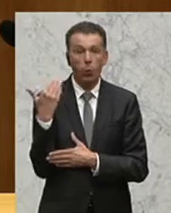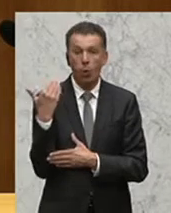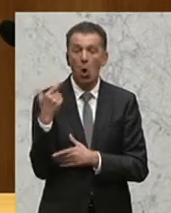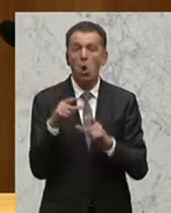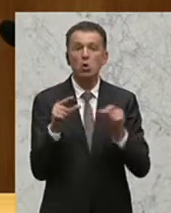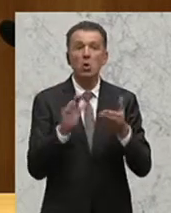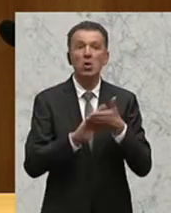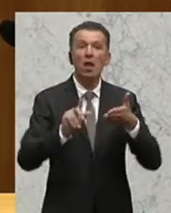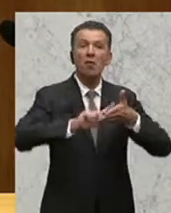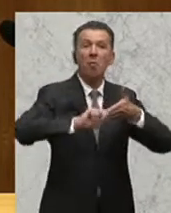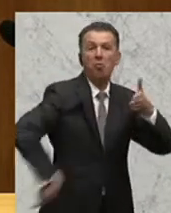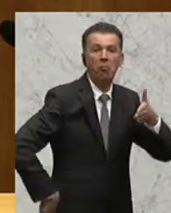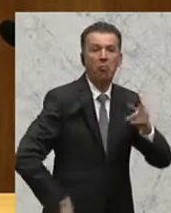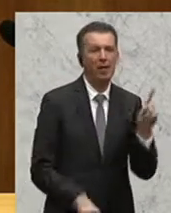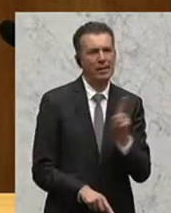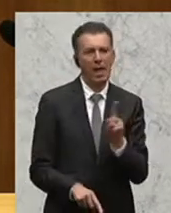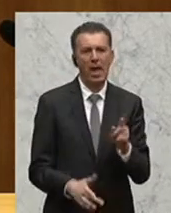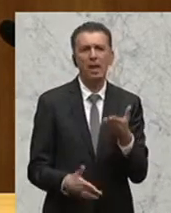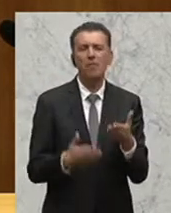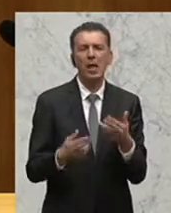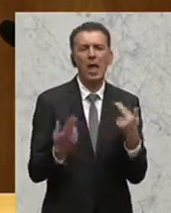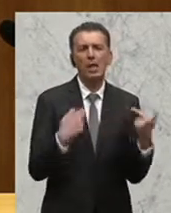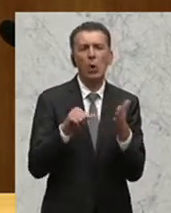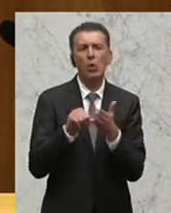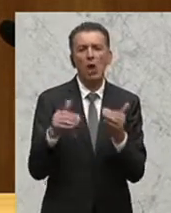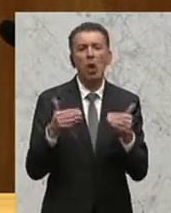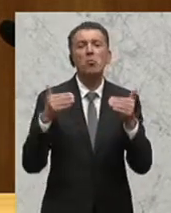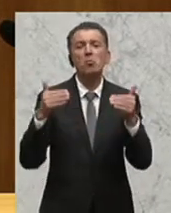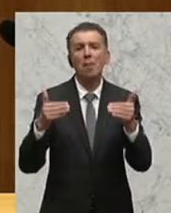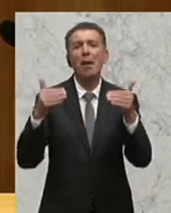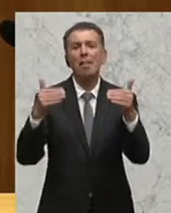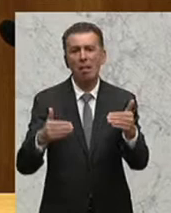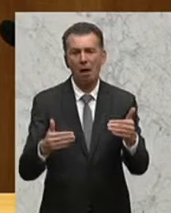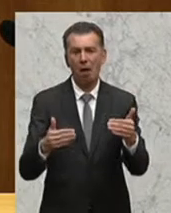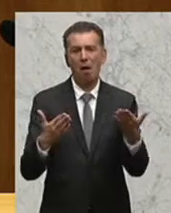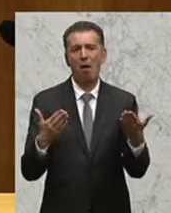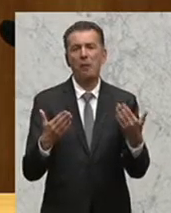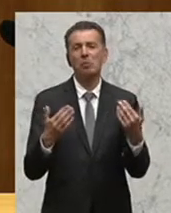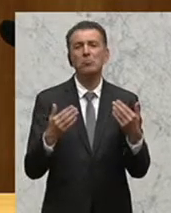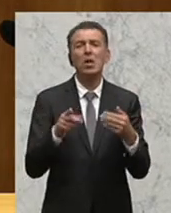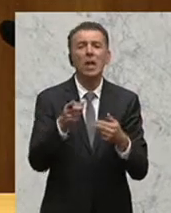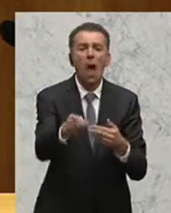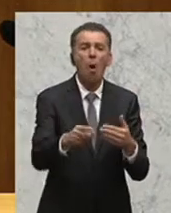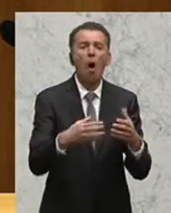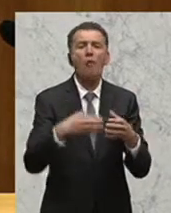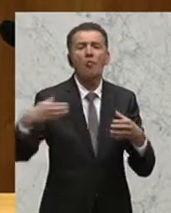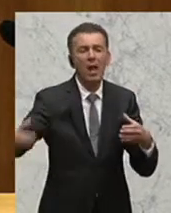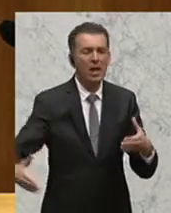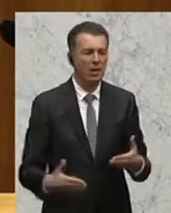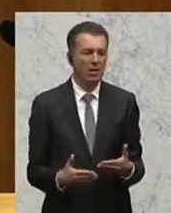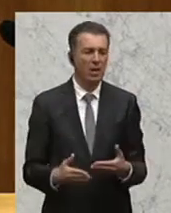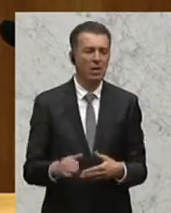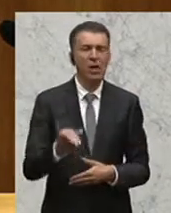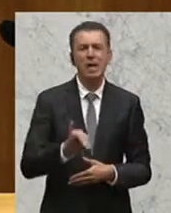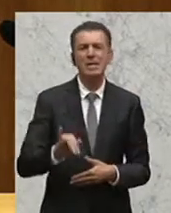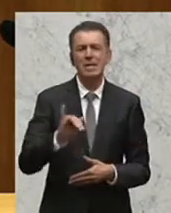eventuelles Schieben von Rückzahlungen, Verlängerung von Laufzeiten. Noch einmal vielleicht, wobei die Zinsen mit